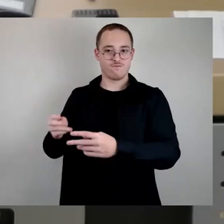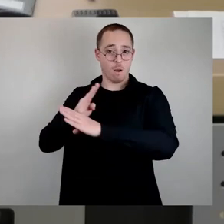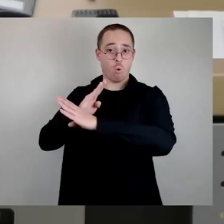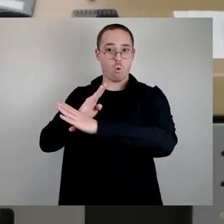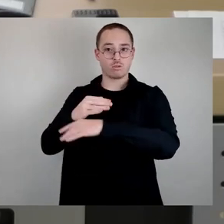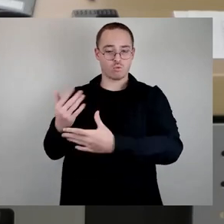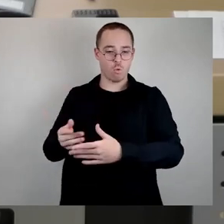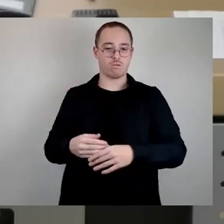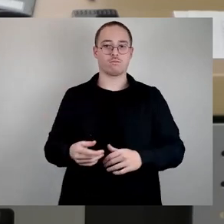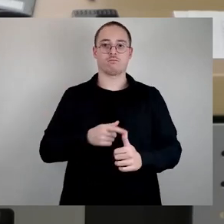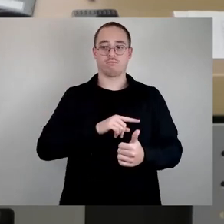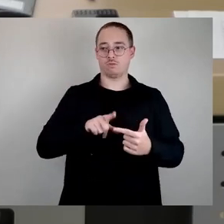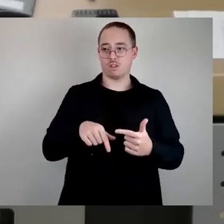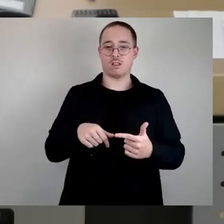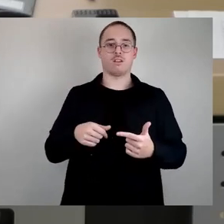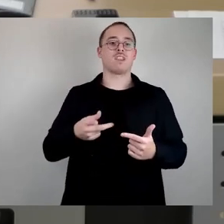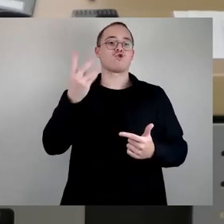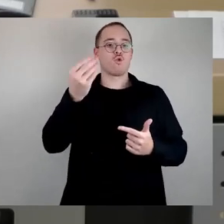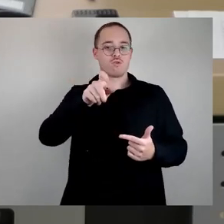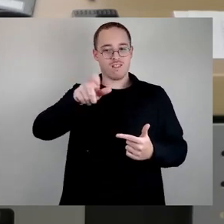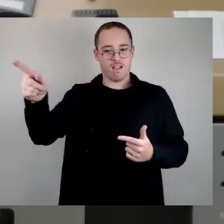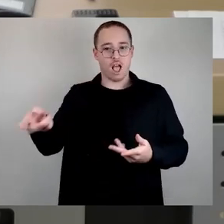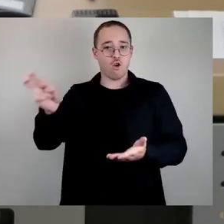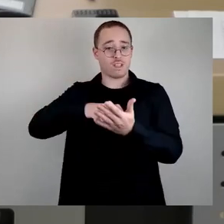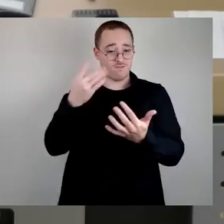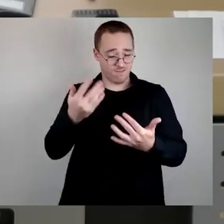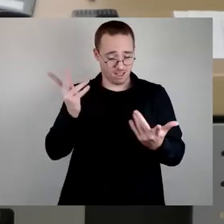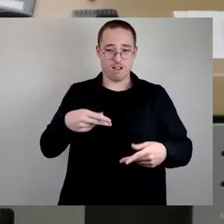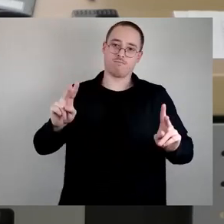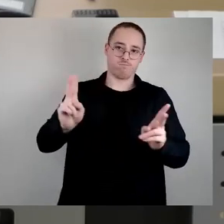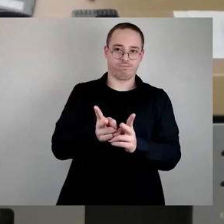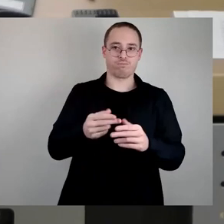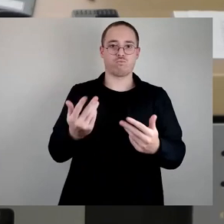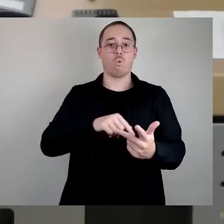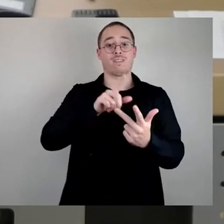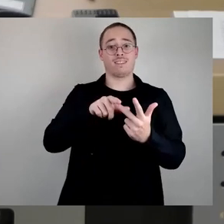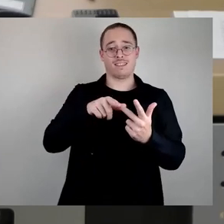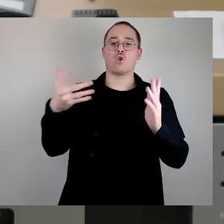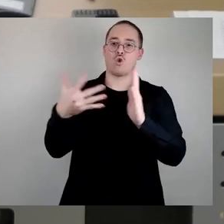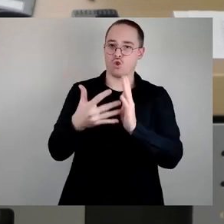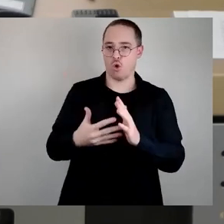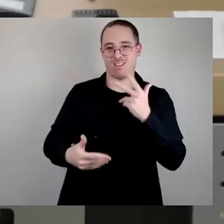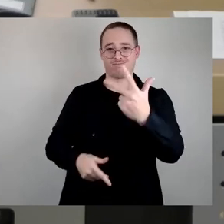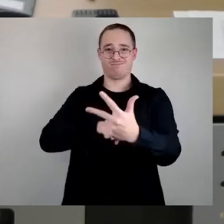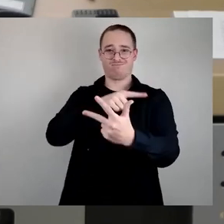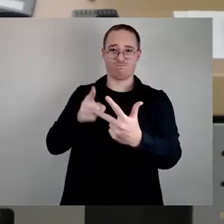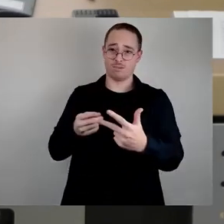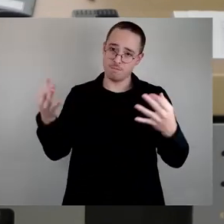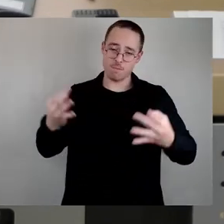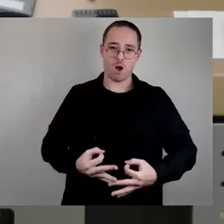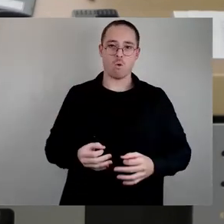Drittens, mehr Kontrollen. Und viertens, was die Bürger wünschen, wo ich sage, das ist eigentlich ein Einschritt in die künstlerische Freiheit,